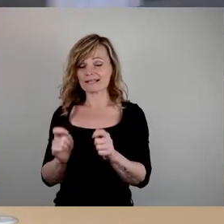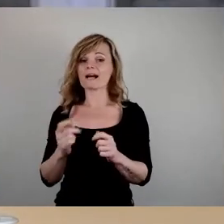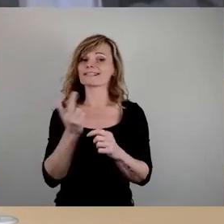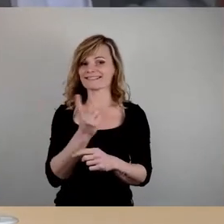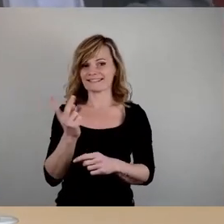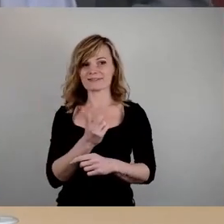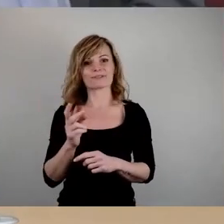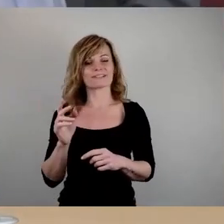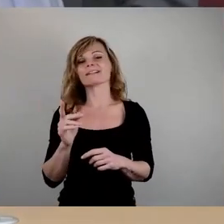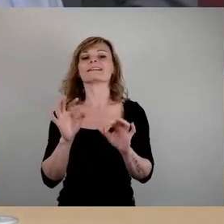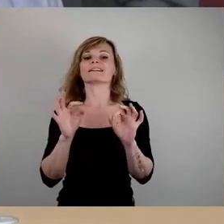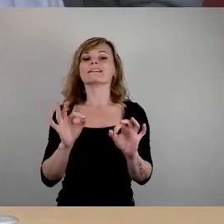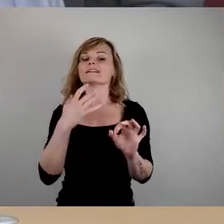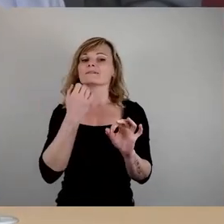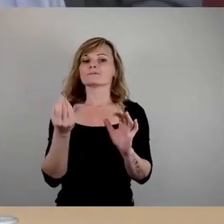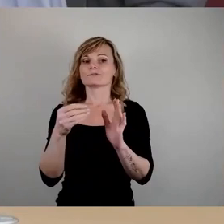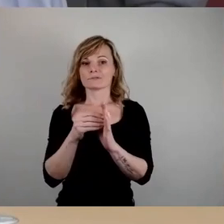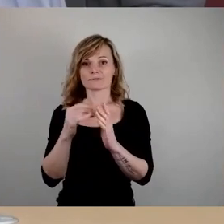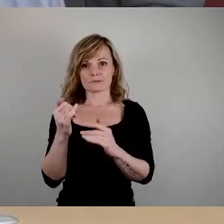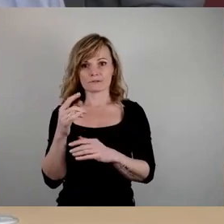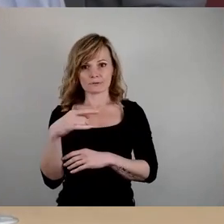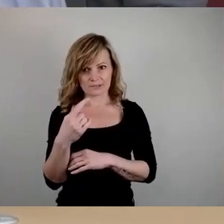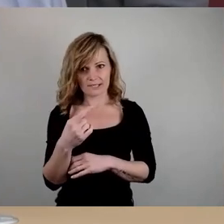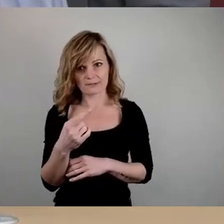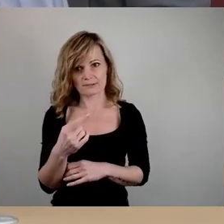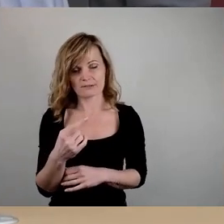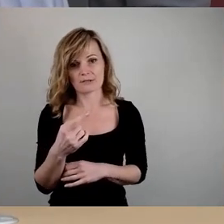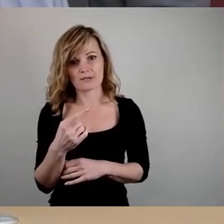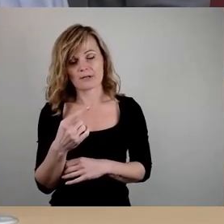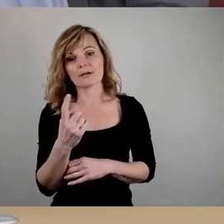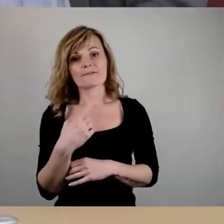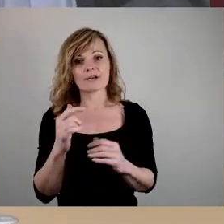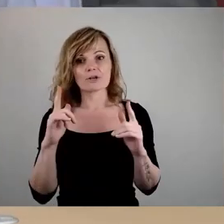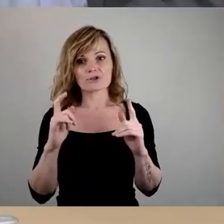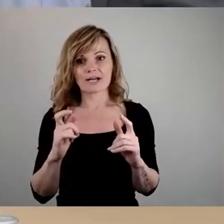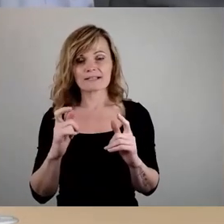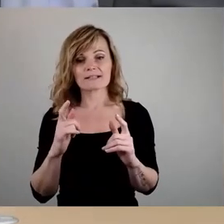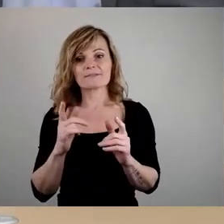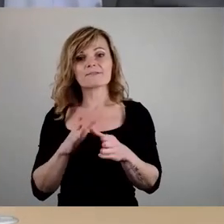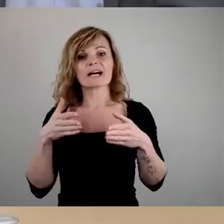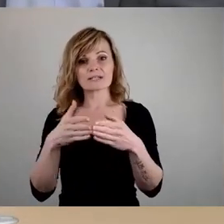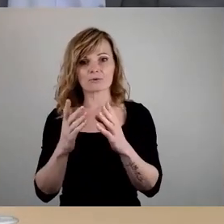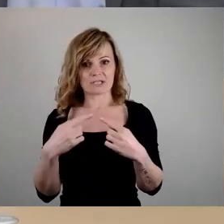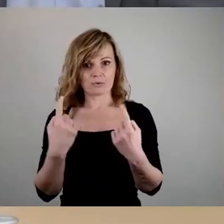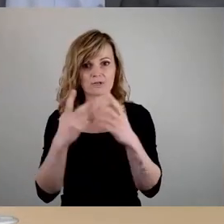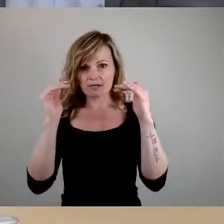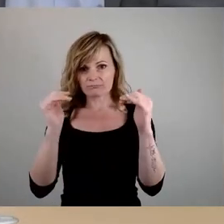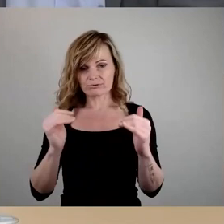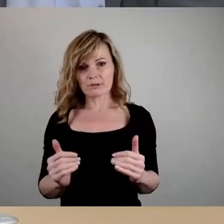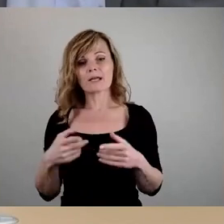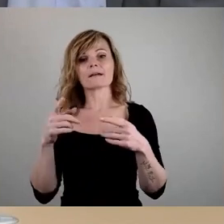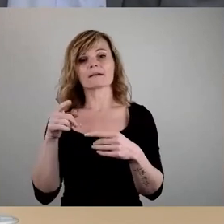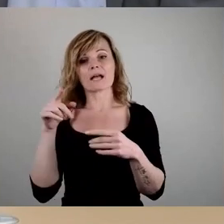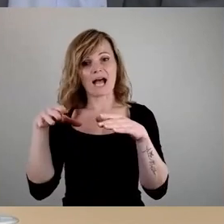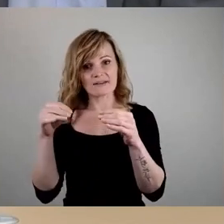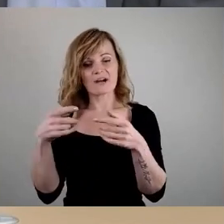wenn gewünscht, eingebracht werden können. Danach starten wir in die Fraktionsrunde, die mit Bündnis 90 die